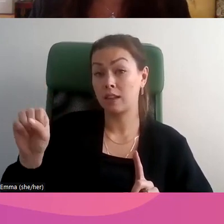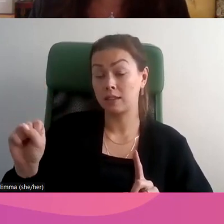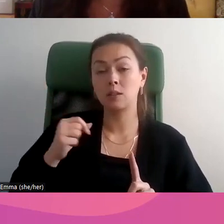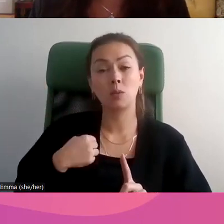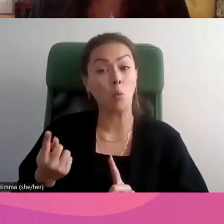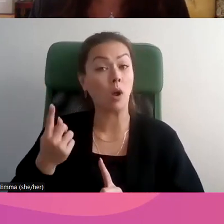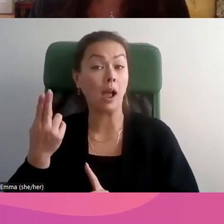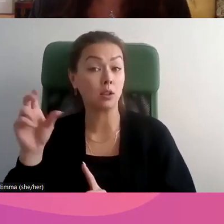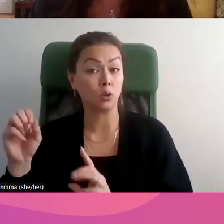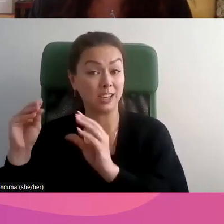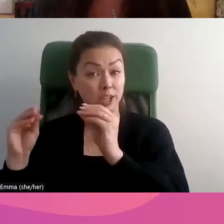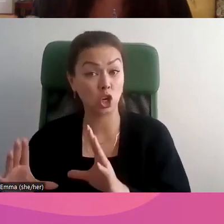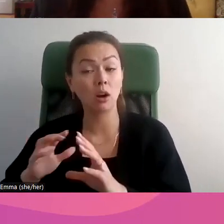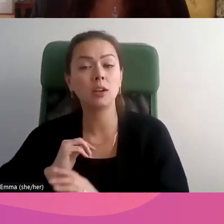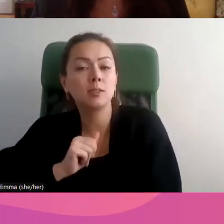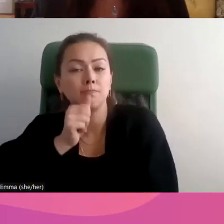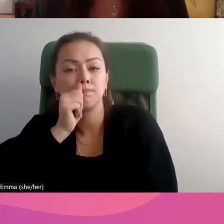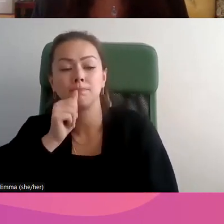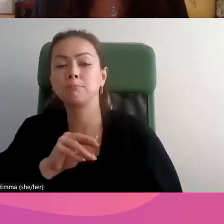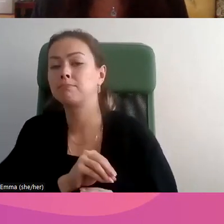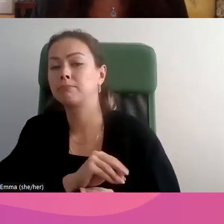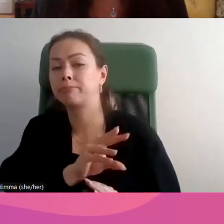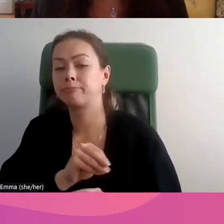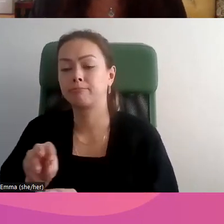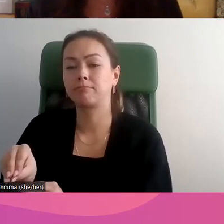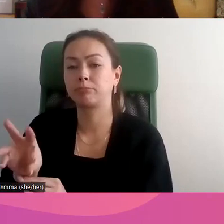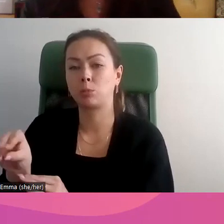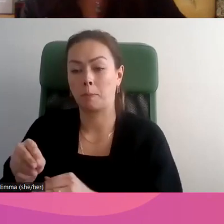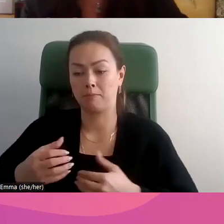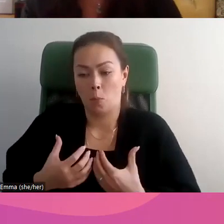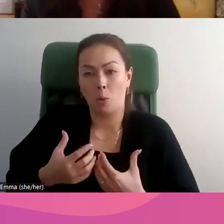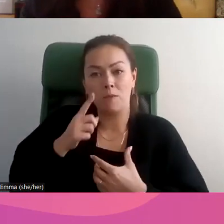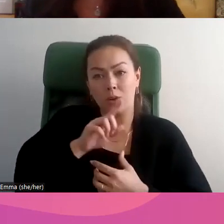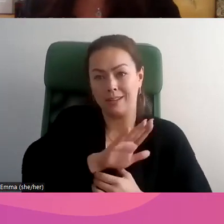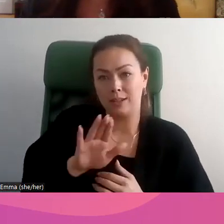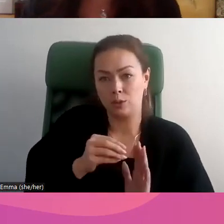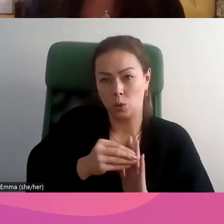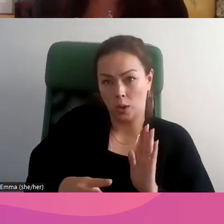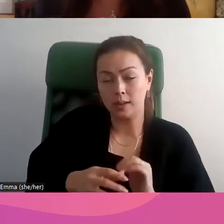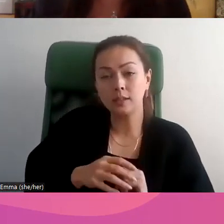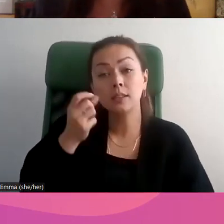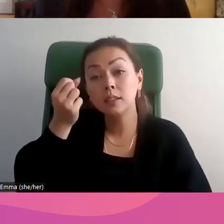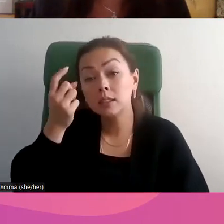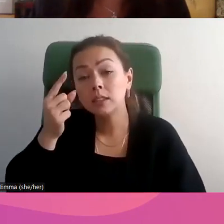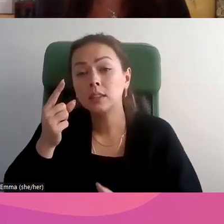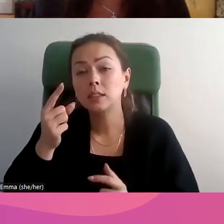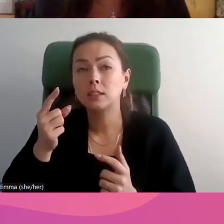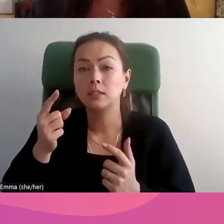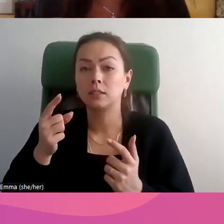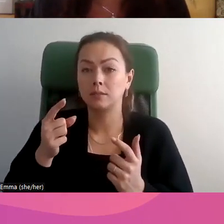d'un enseignant à l'école secondaire qui avait pris des photos privées d'enfants et de ses élèves.